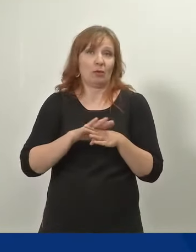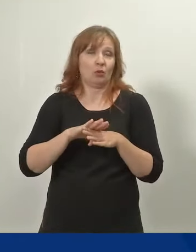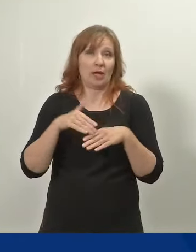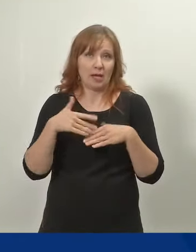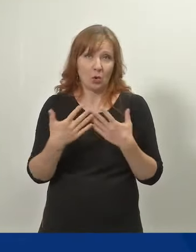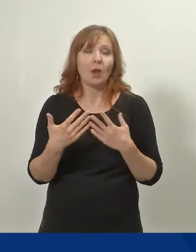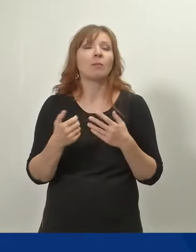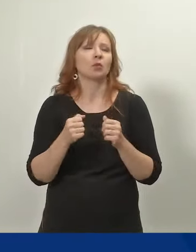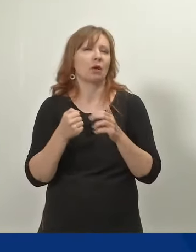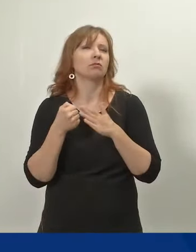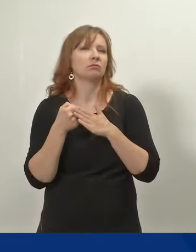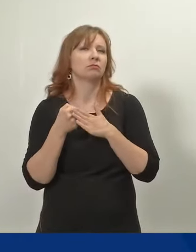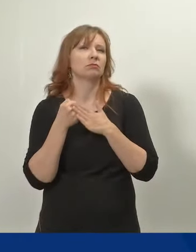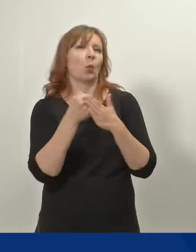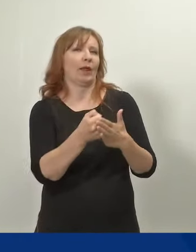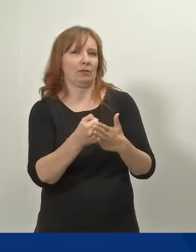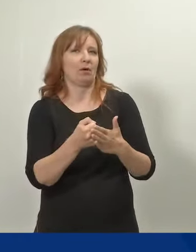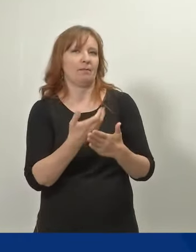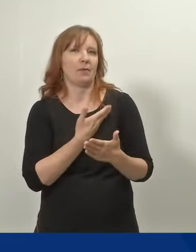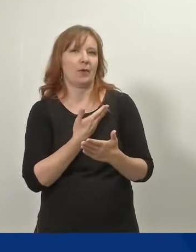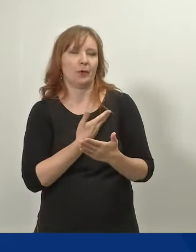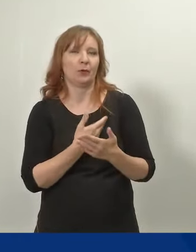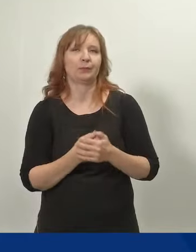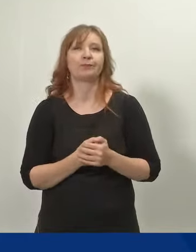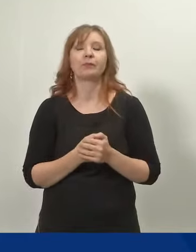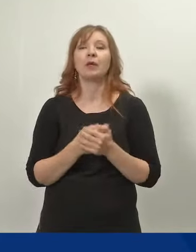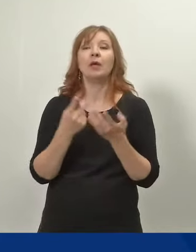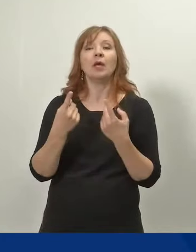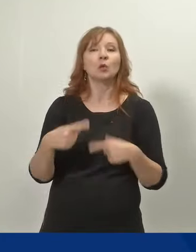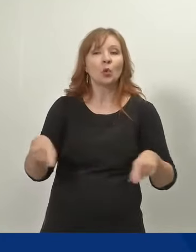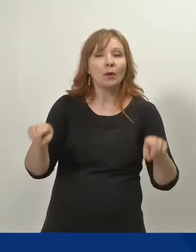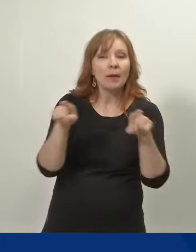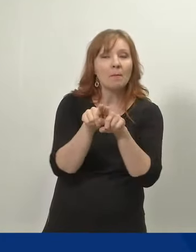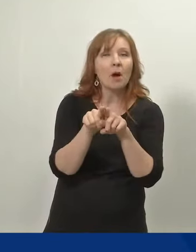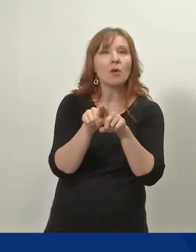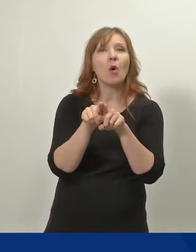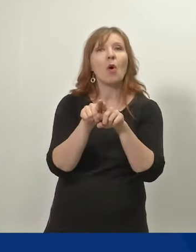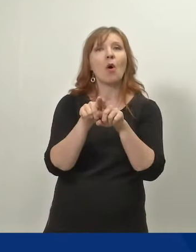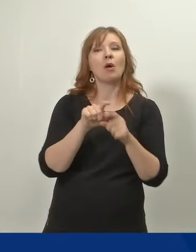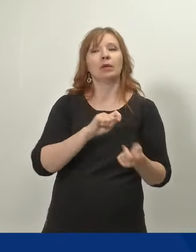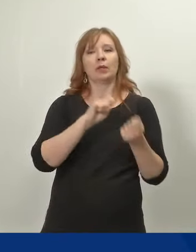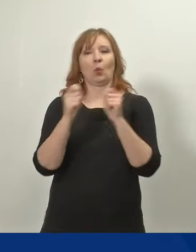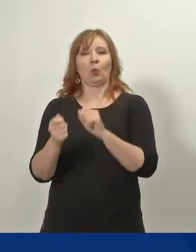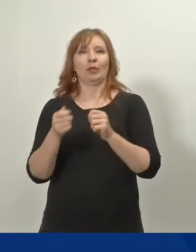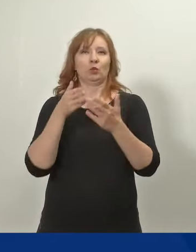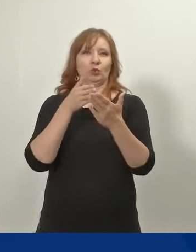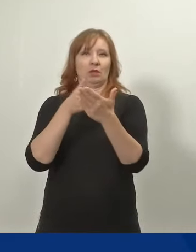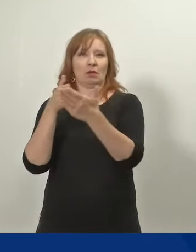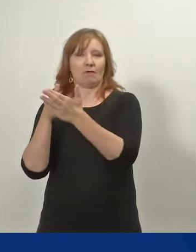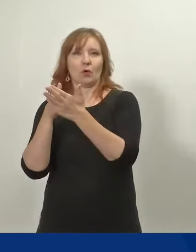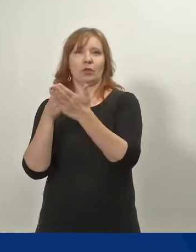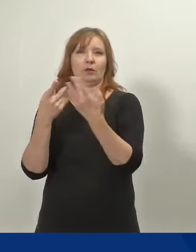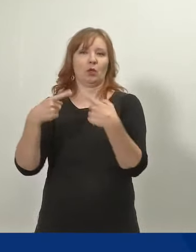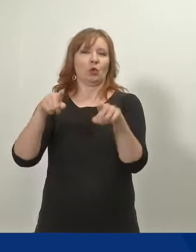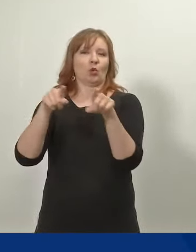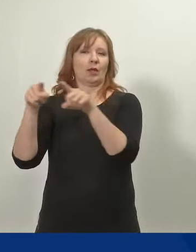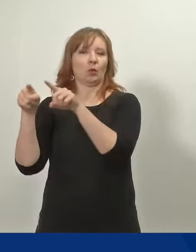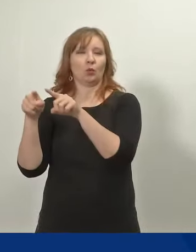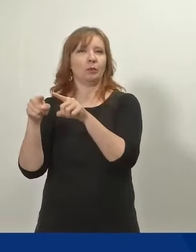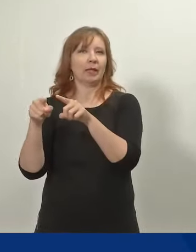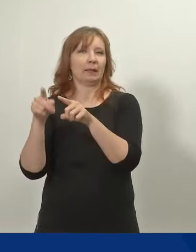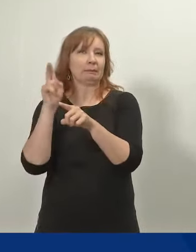kannustetaan. Tässä toimeenpanossa ja näiden uudistuksen tavoitteiden toteutumisessa